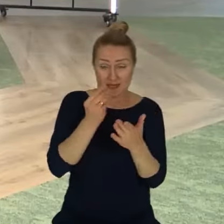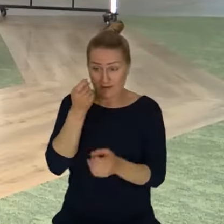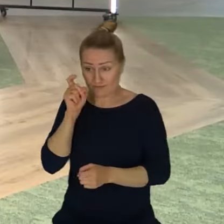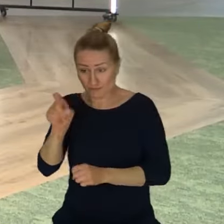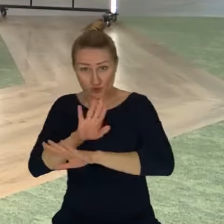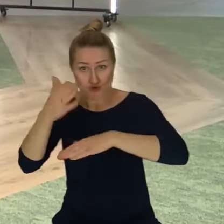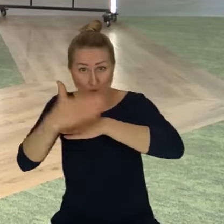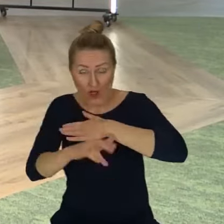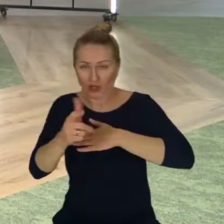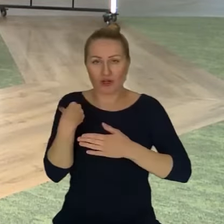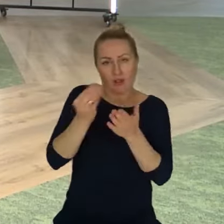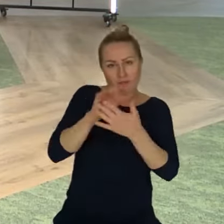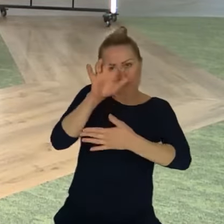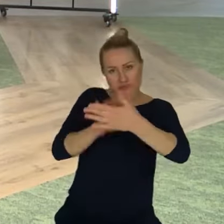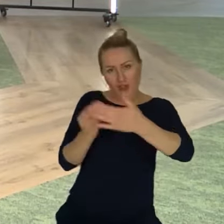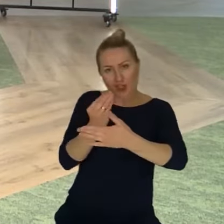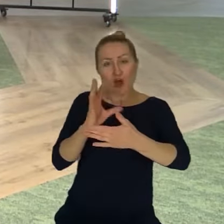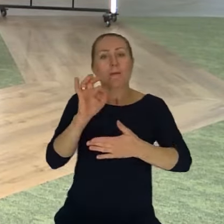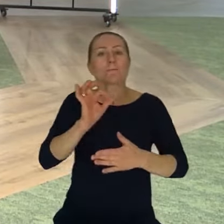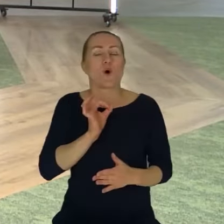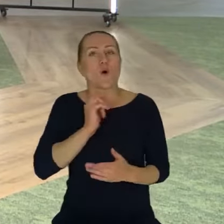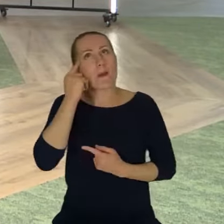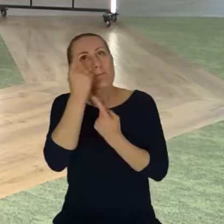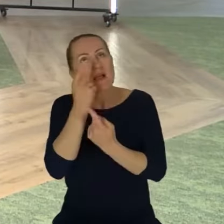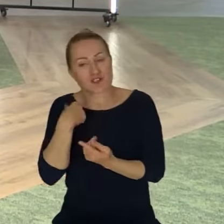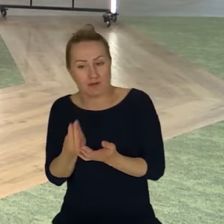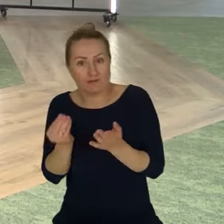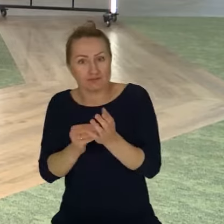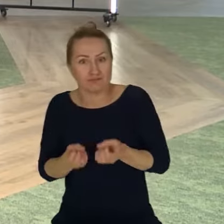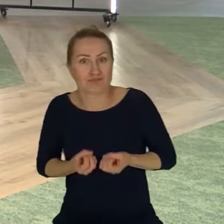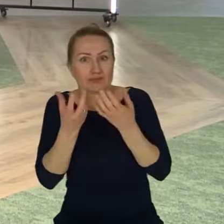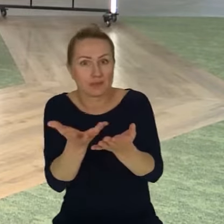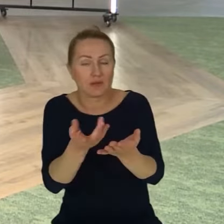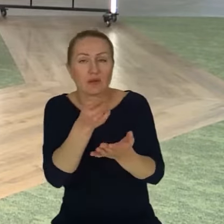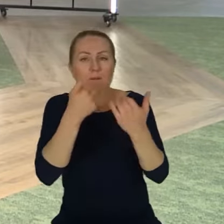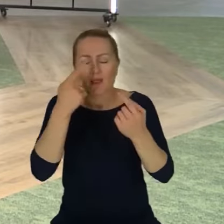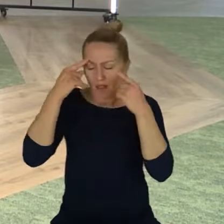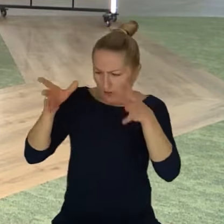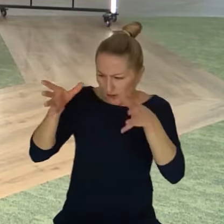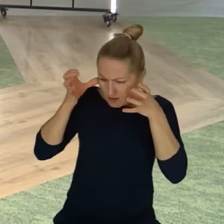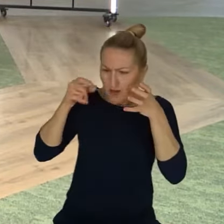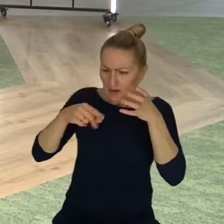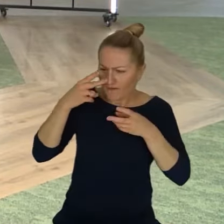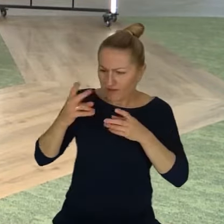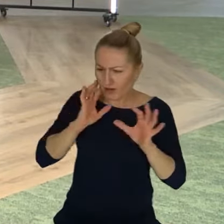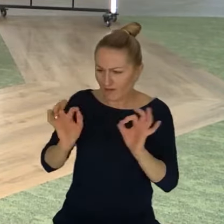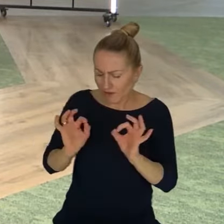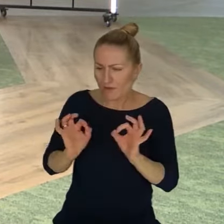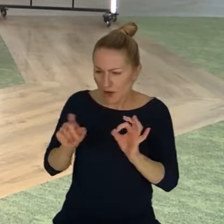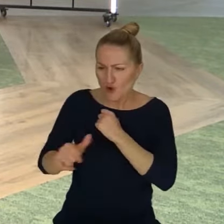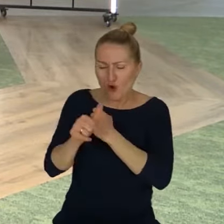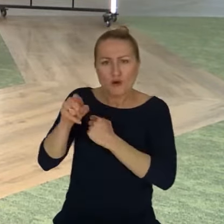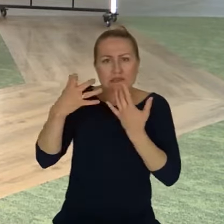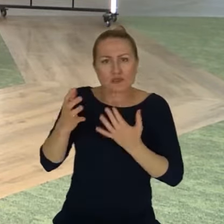przykład wyrażona w tym zdaniu może pomóc komuś emocjonalnie ogarnąć sobie tę informację i jakby uznać, że ja miałem dobre intencje. Albo ktoś zna